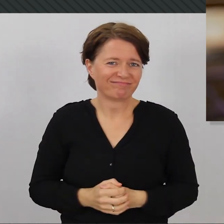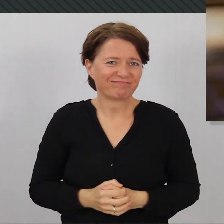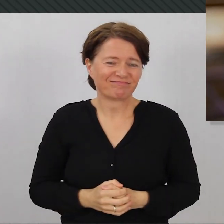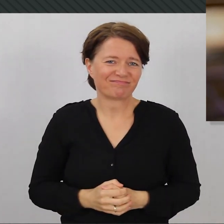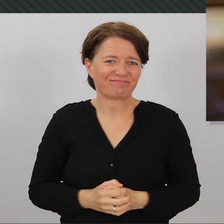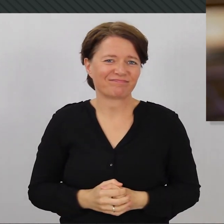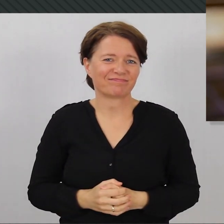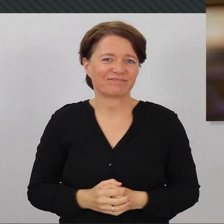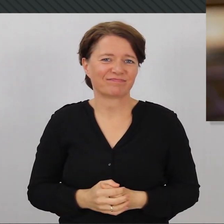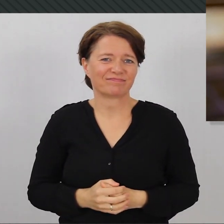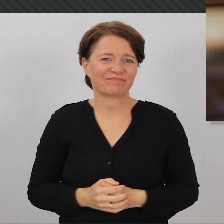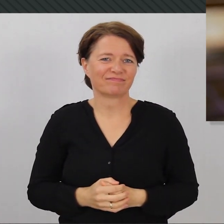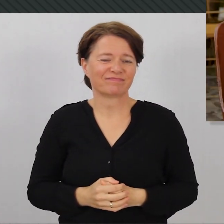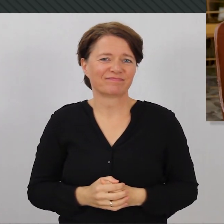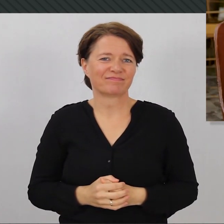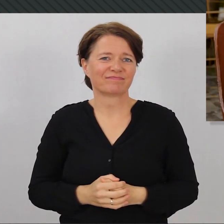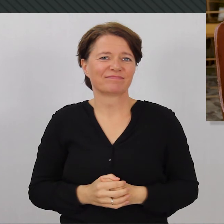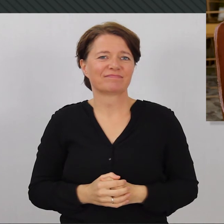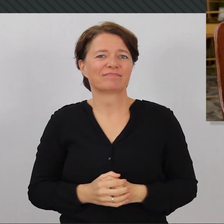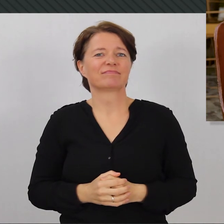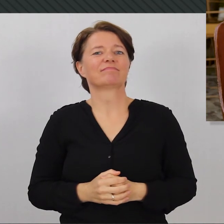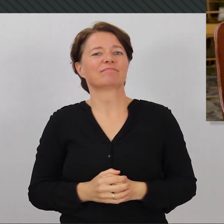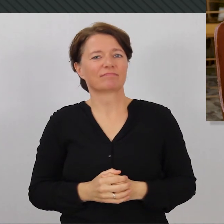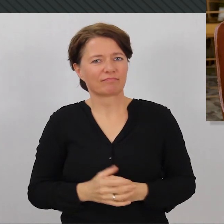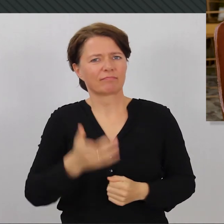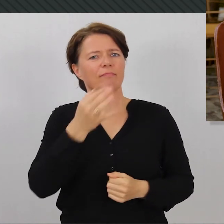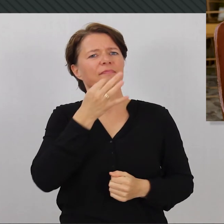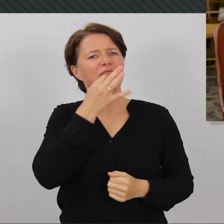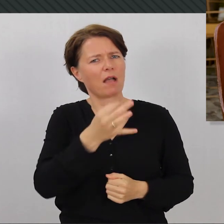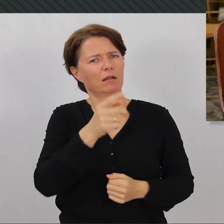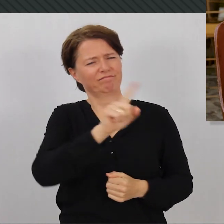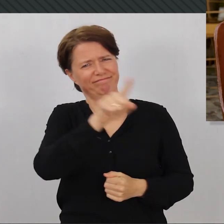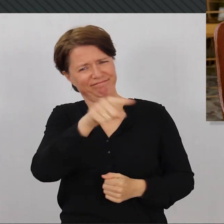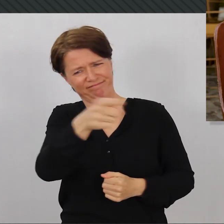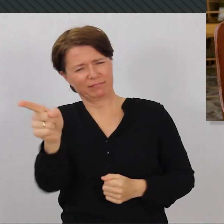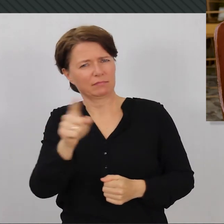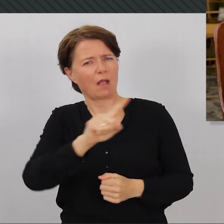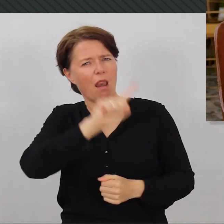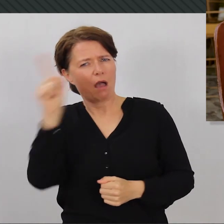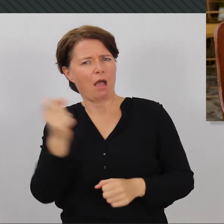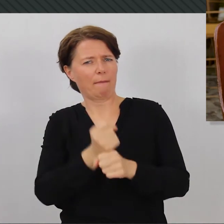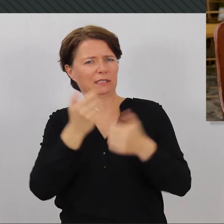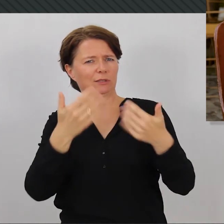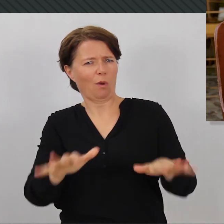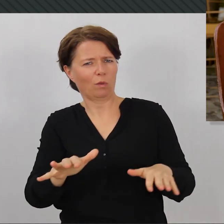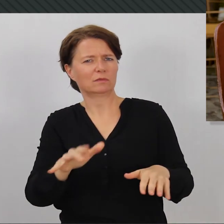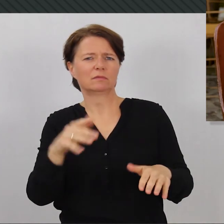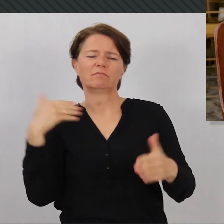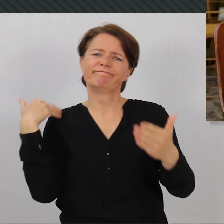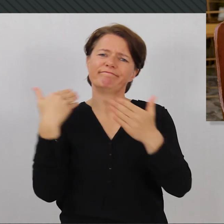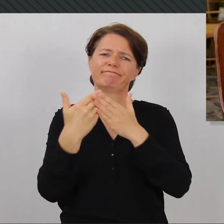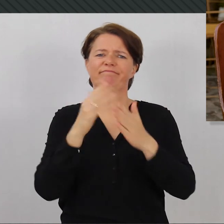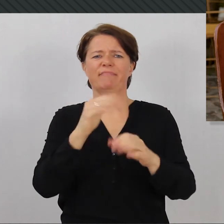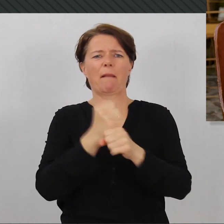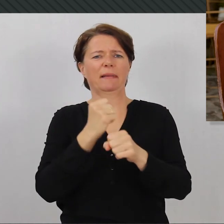Förderung pro Arbeitsplatz. Dominik fragt auf Facebook, hast du das Gefühl, dass Langzeitarbeitslose aufgrund ihrer